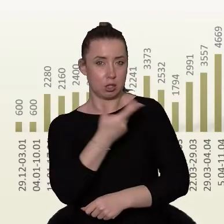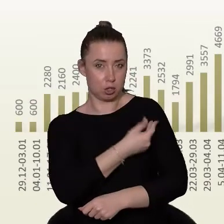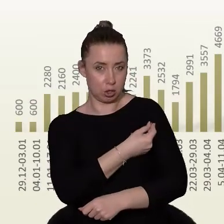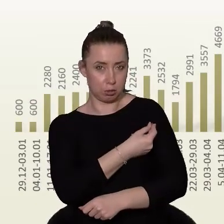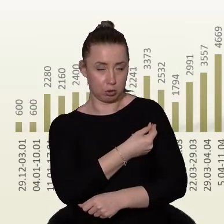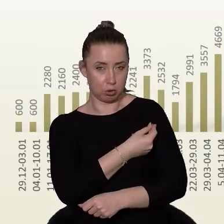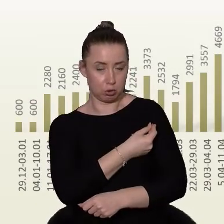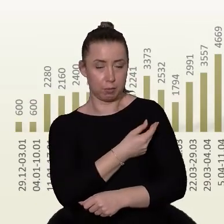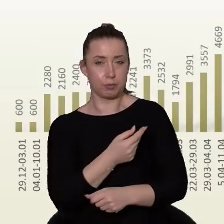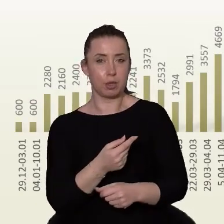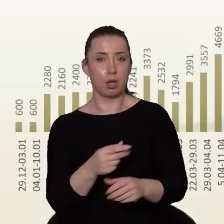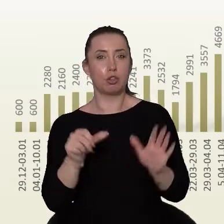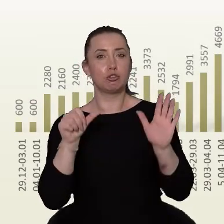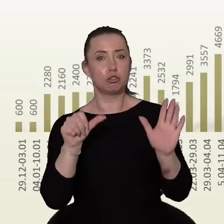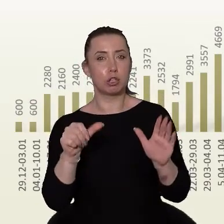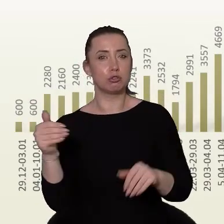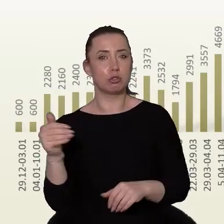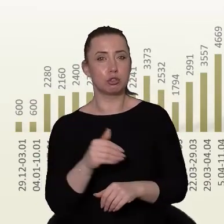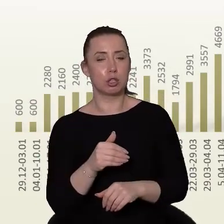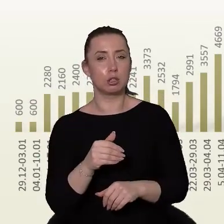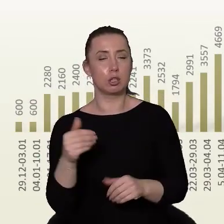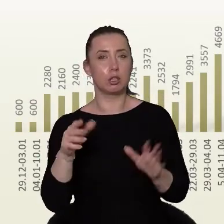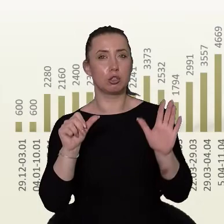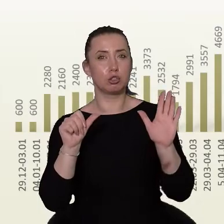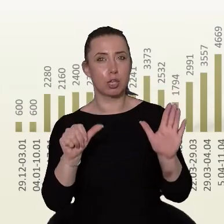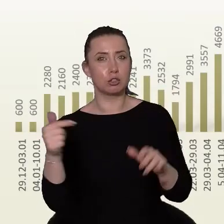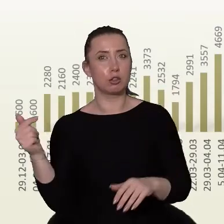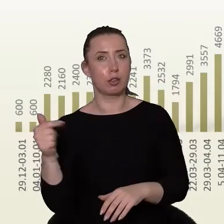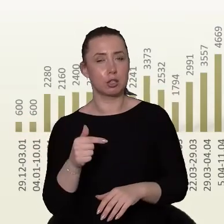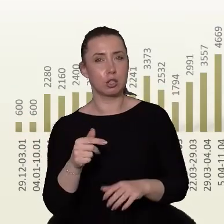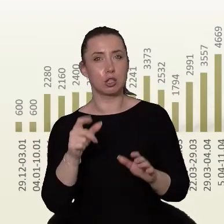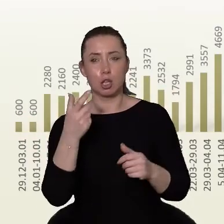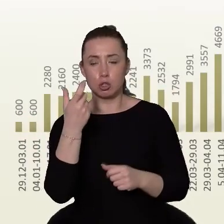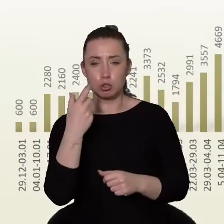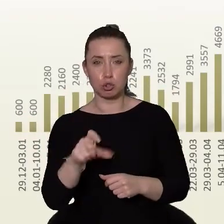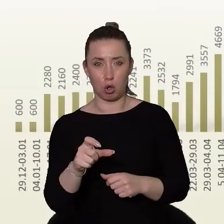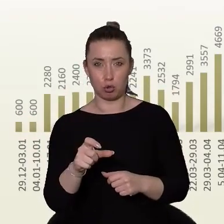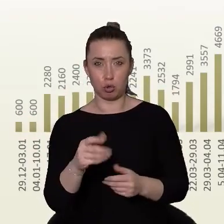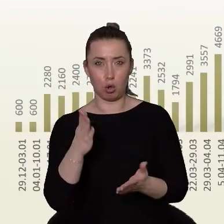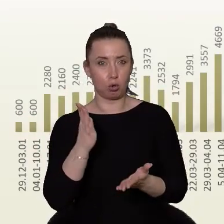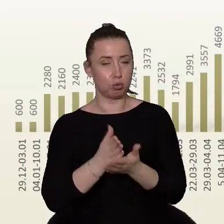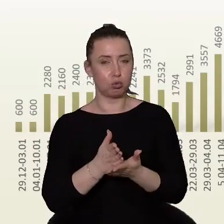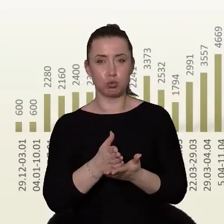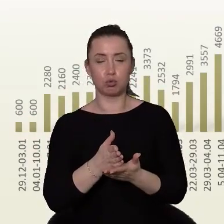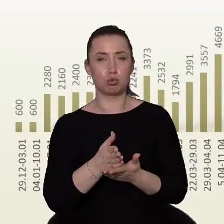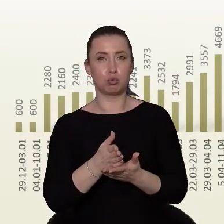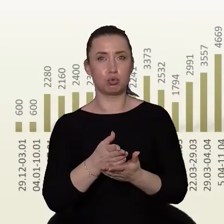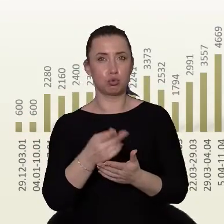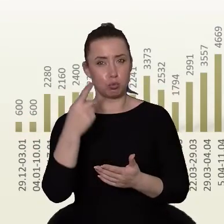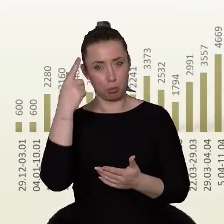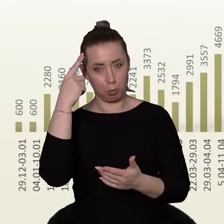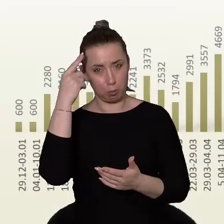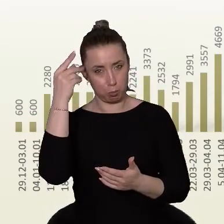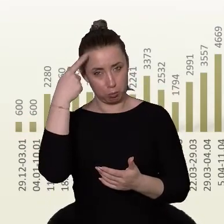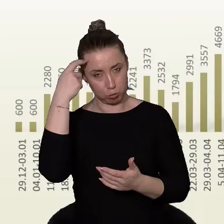6100 to zaszczepienia przypominające, a więc nowo zaszczepionych to około 1200